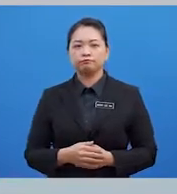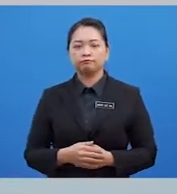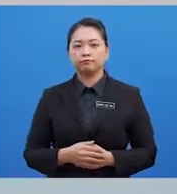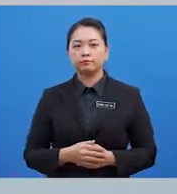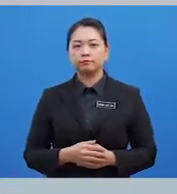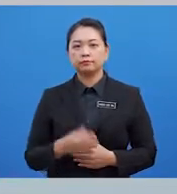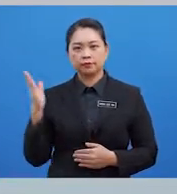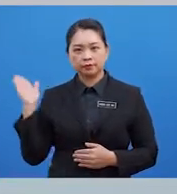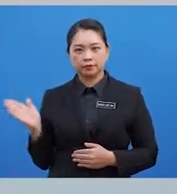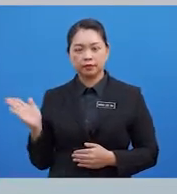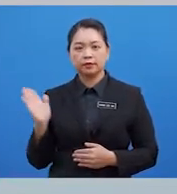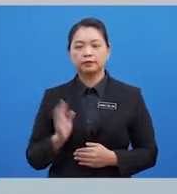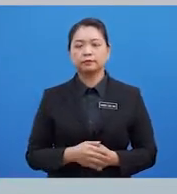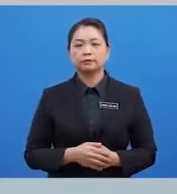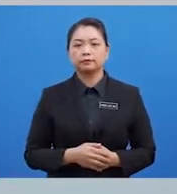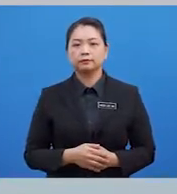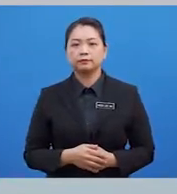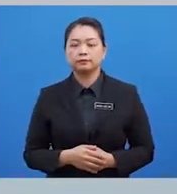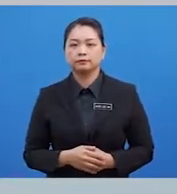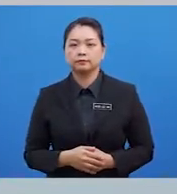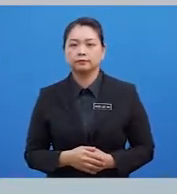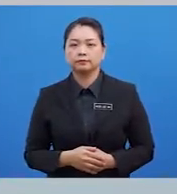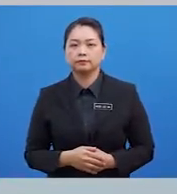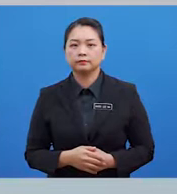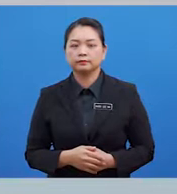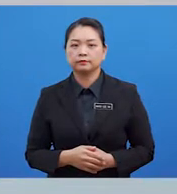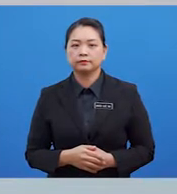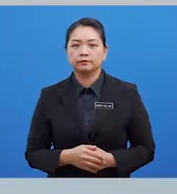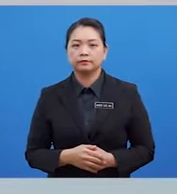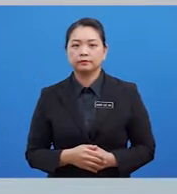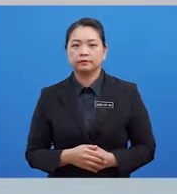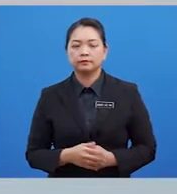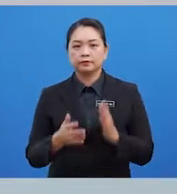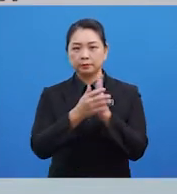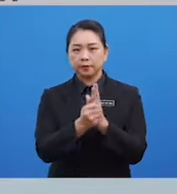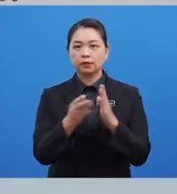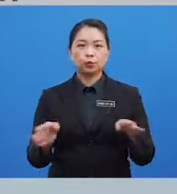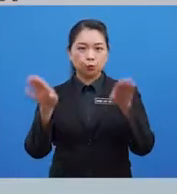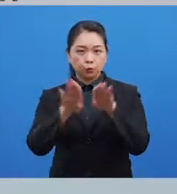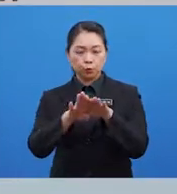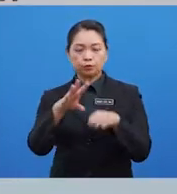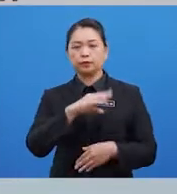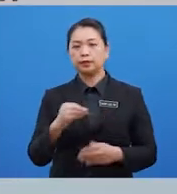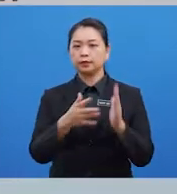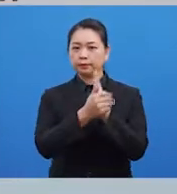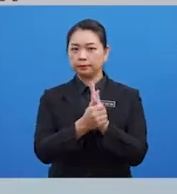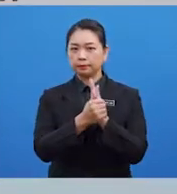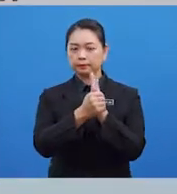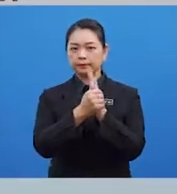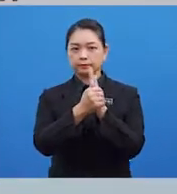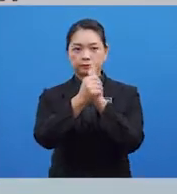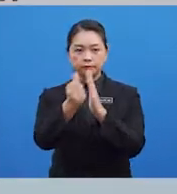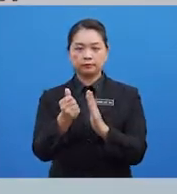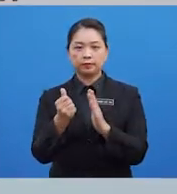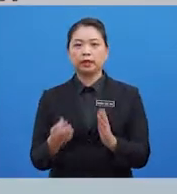Diskret Kemahiran Bersiri Dan Kemahiran Yang Pertusan Kemahiran Tertutup Yang Ini